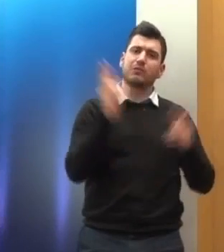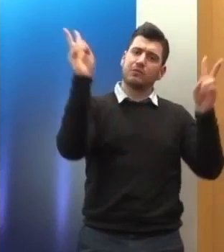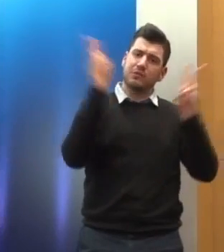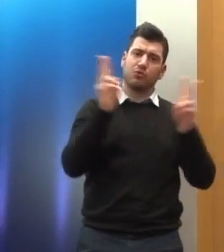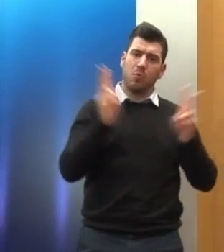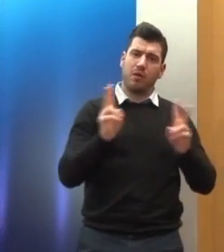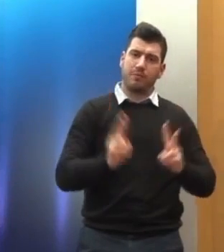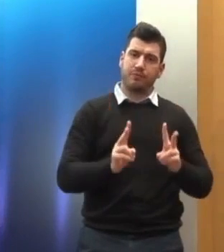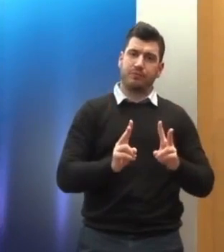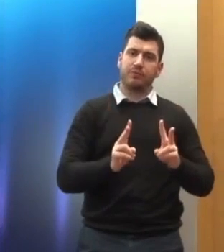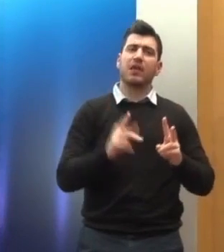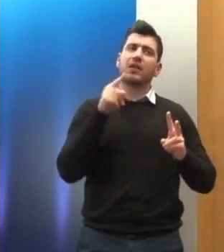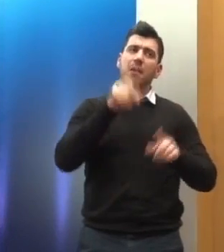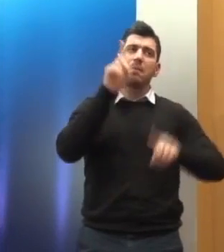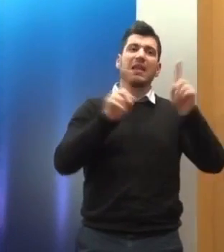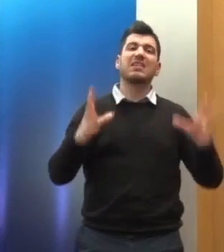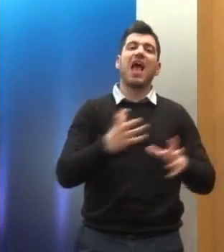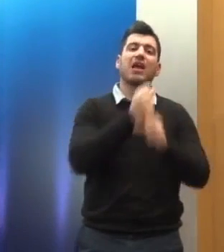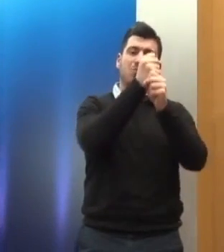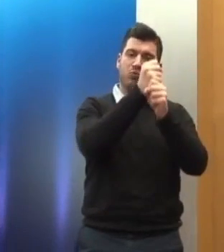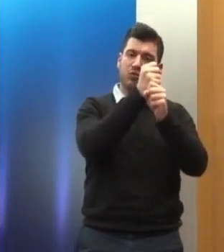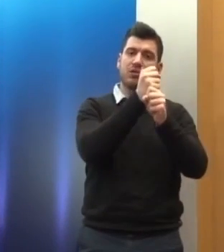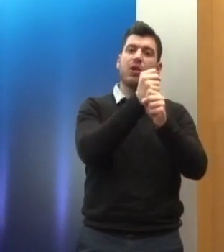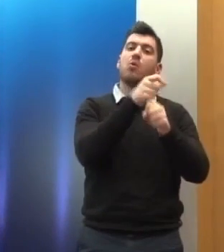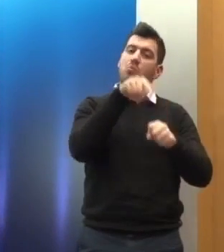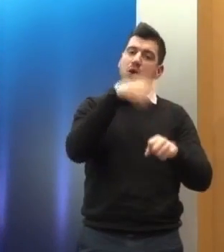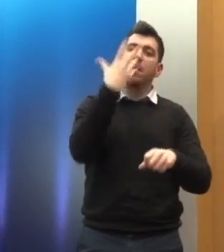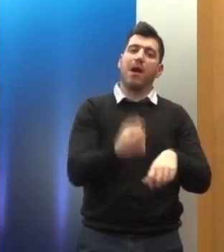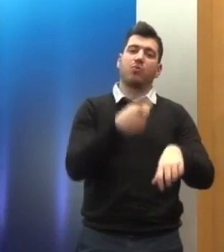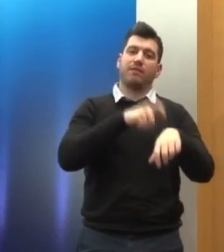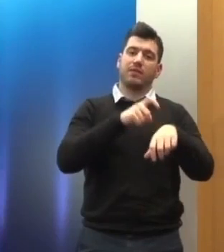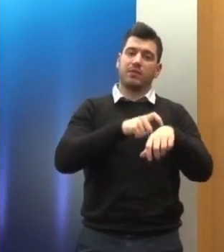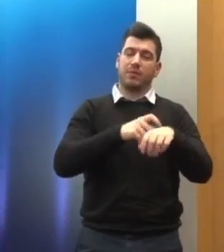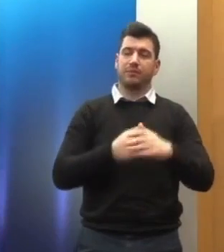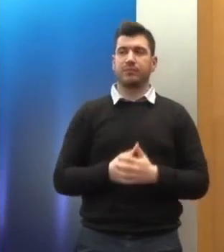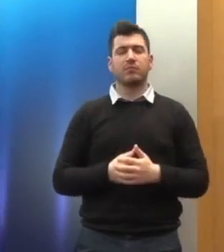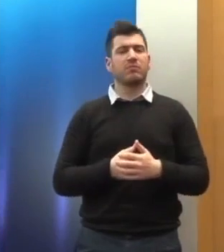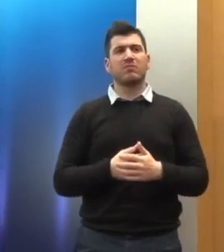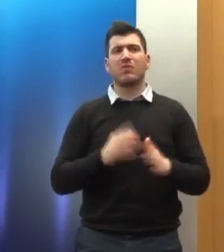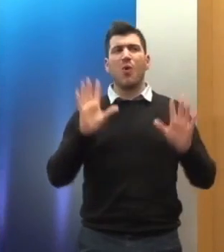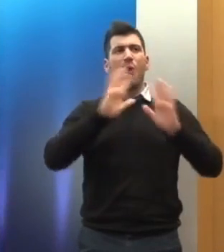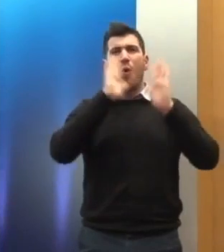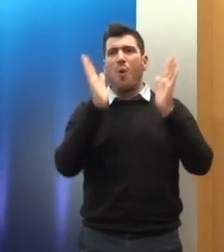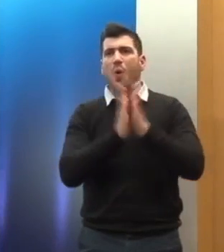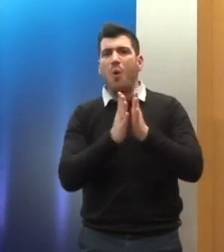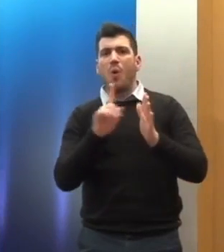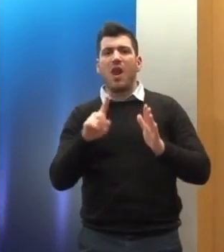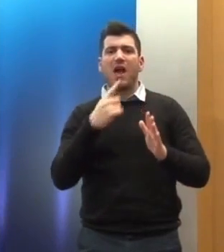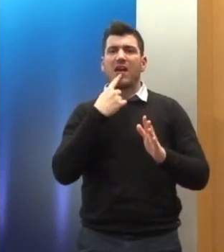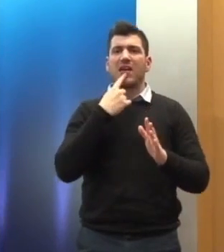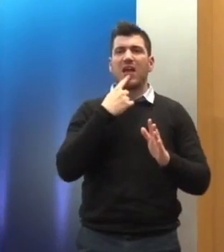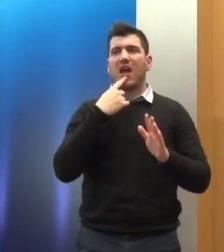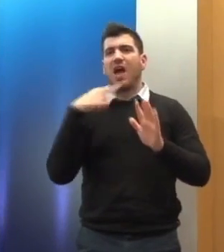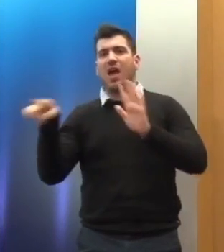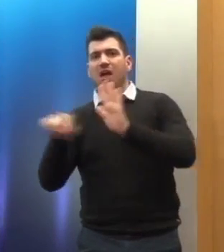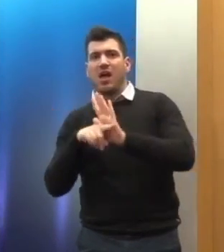εκκρεμότητες, δεν θα ήθελα να τα πω αρνητικά σημεία, σε ορισμένες εκκρεμότητες οι οποίες υπάρχουν. Δεν είναι άσπρο-μαύρο και στα θετικά υπάρχουν και